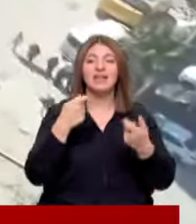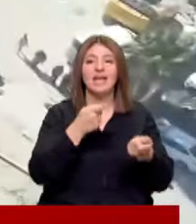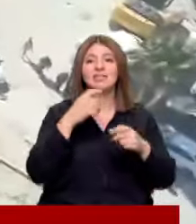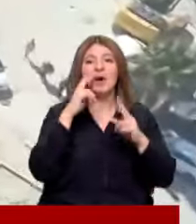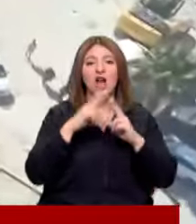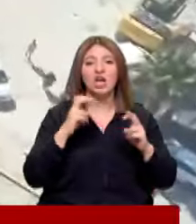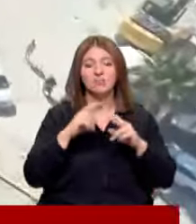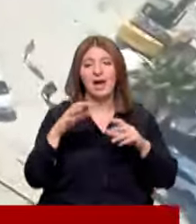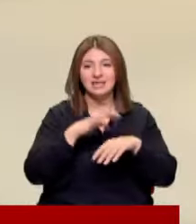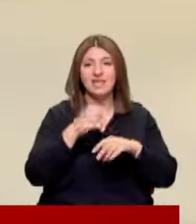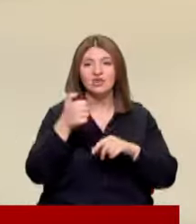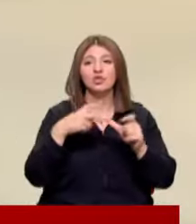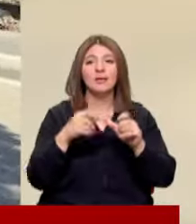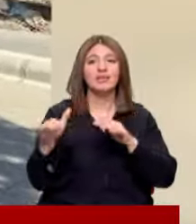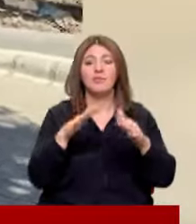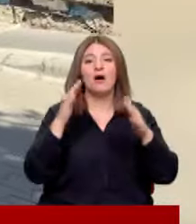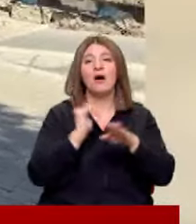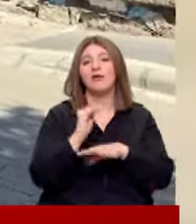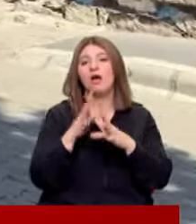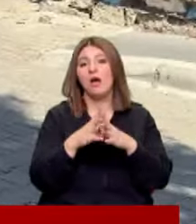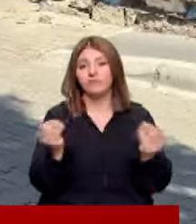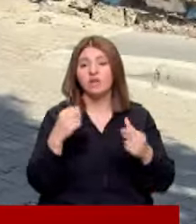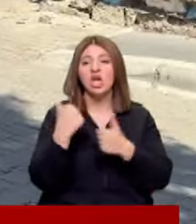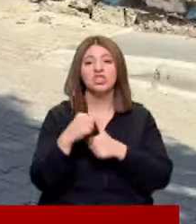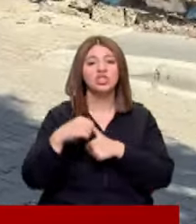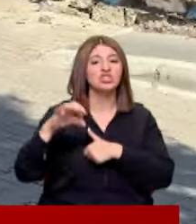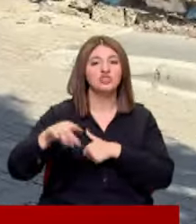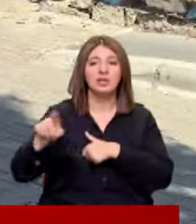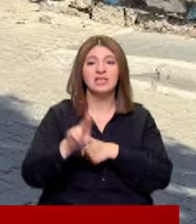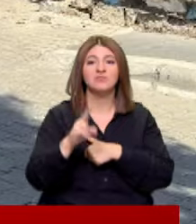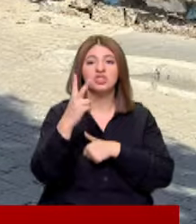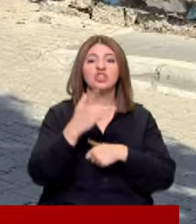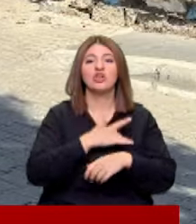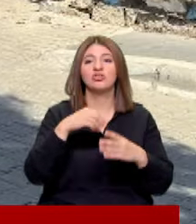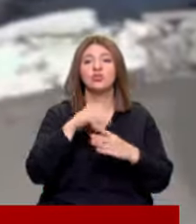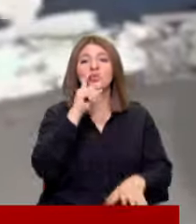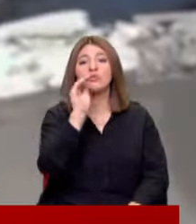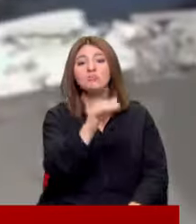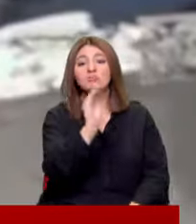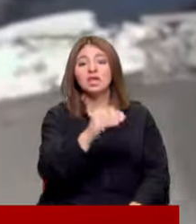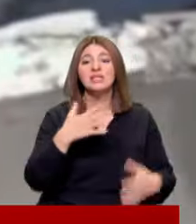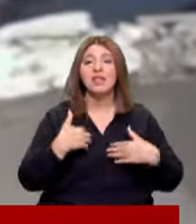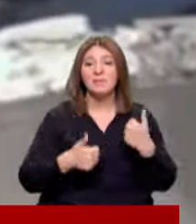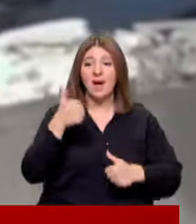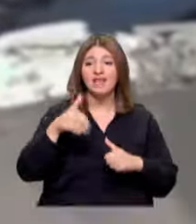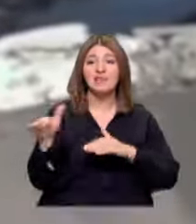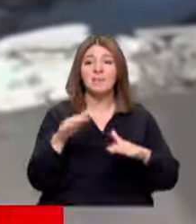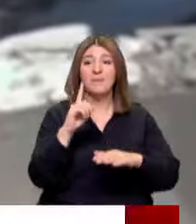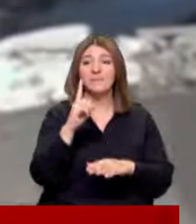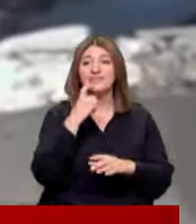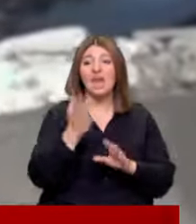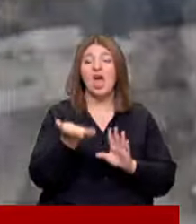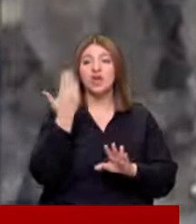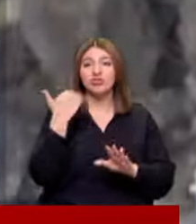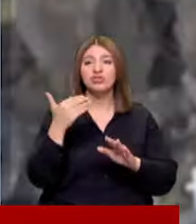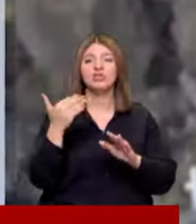6 Şubat depremleriyle hayatını kaybetti Eşi şimdi 72 can için soruyor Sağlık Bakanlığı depremden bir yıl